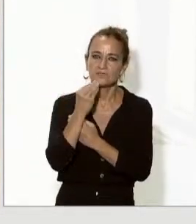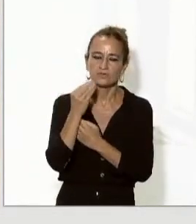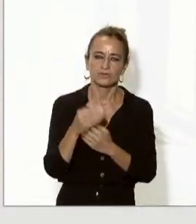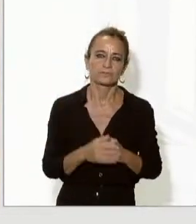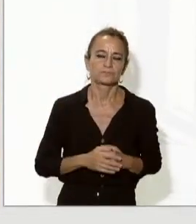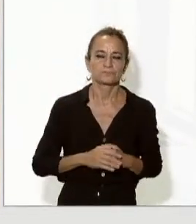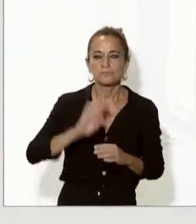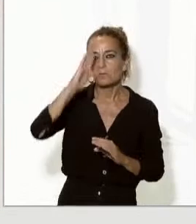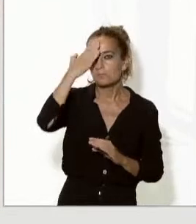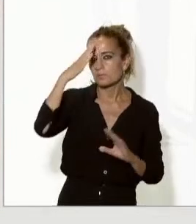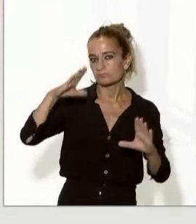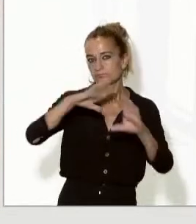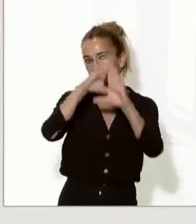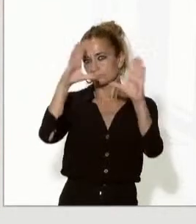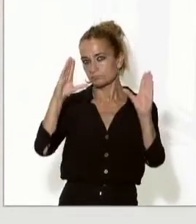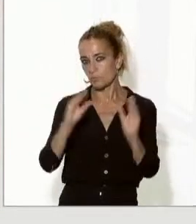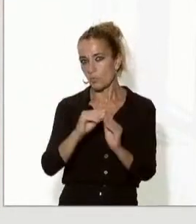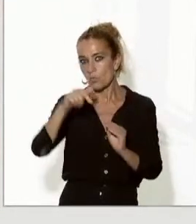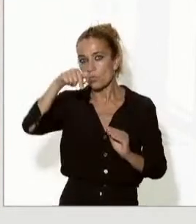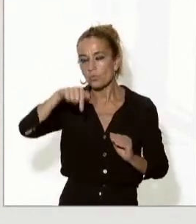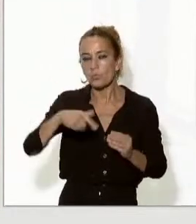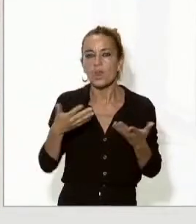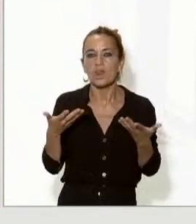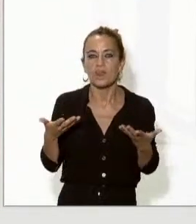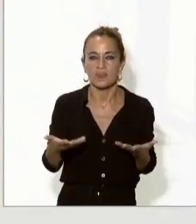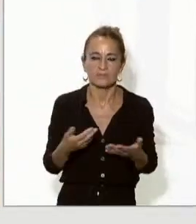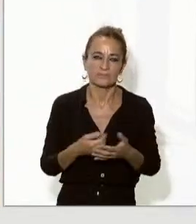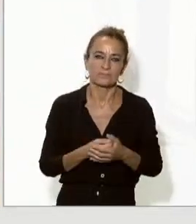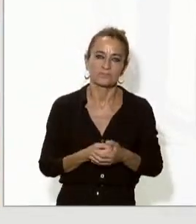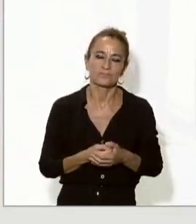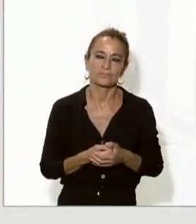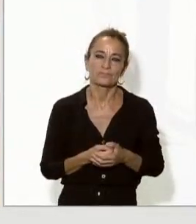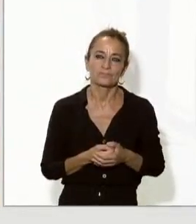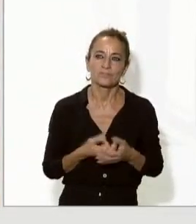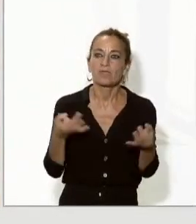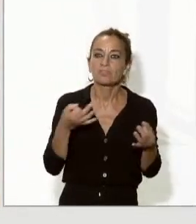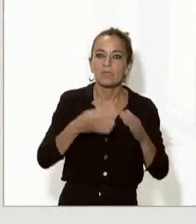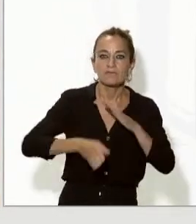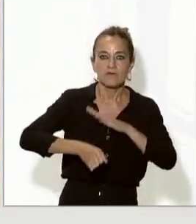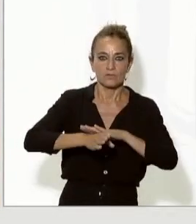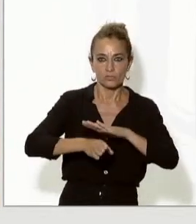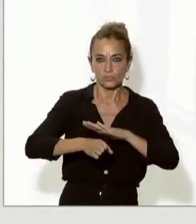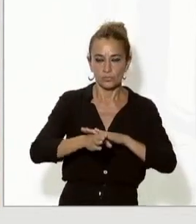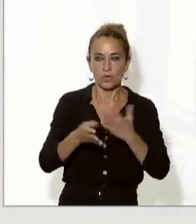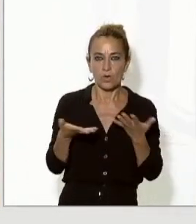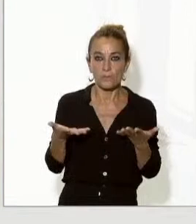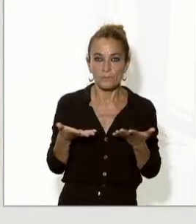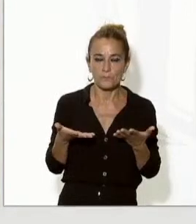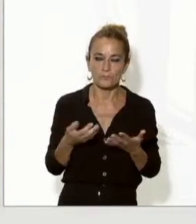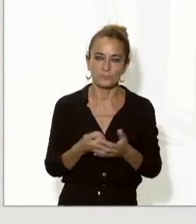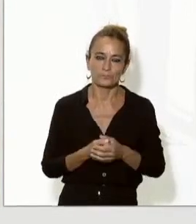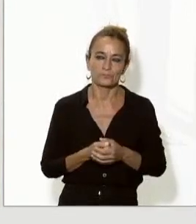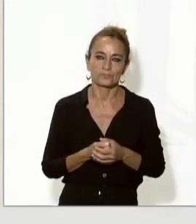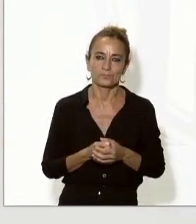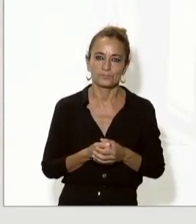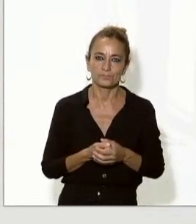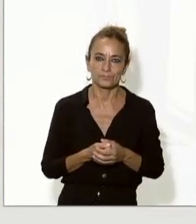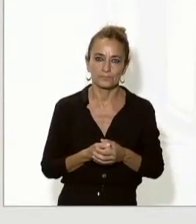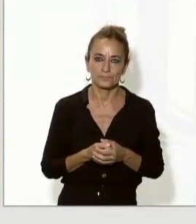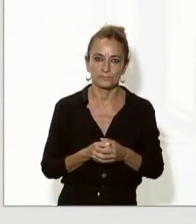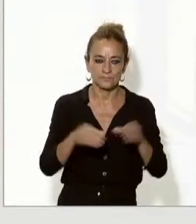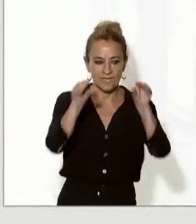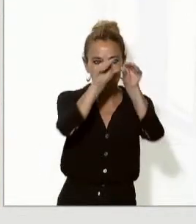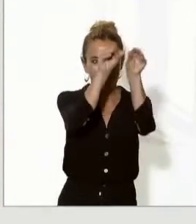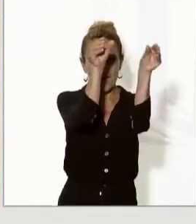les principals conclusions d'avui és que cal continuar desplegant el que és l'acord